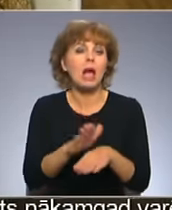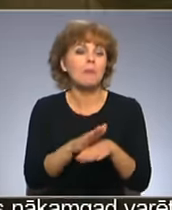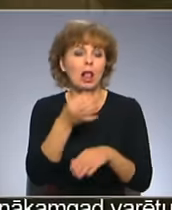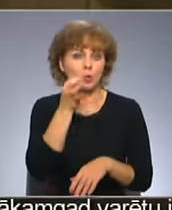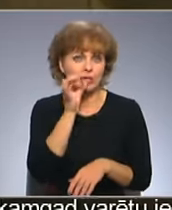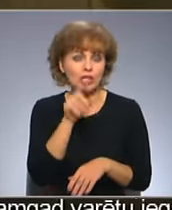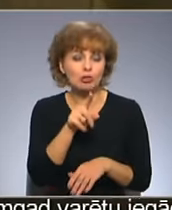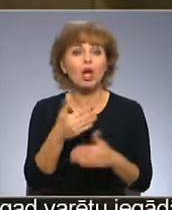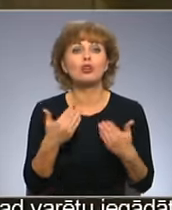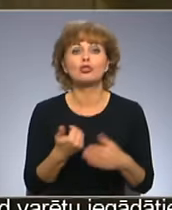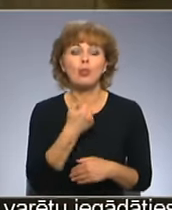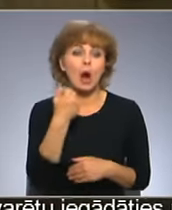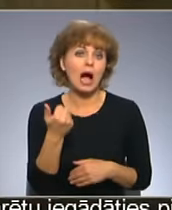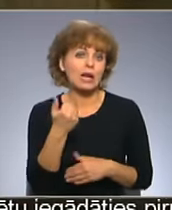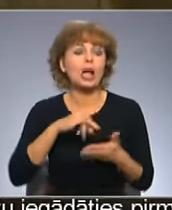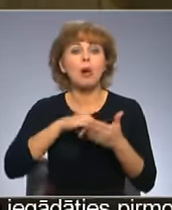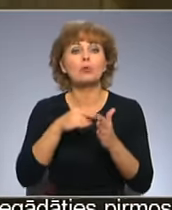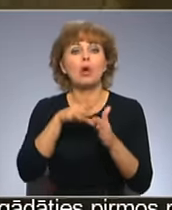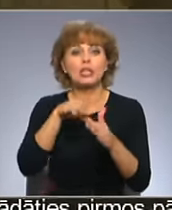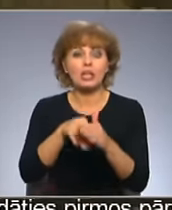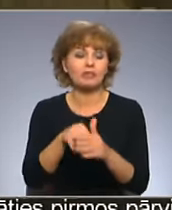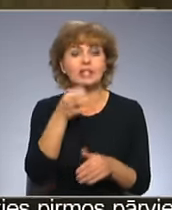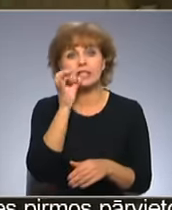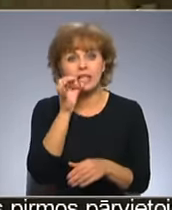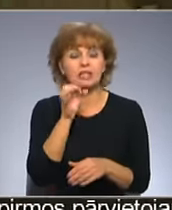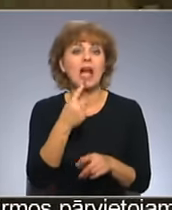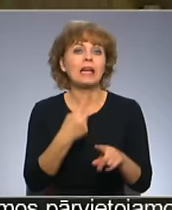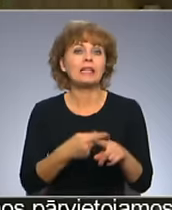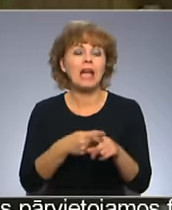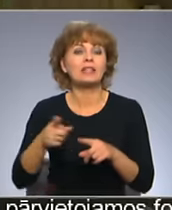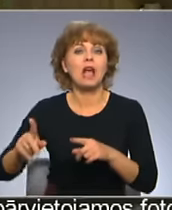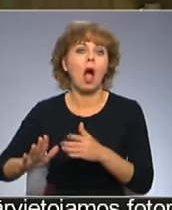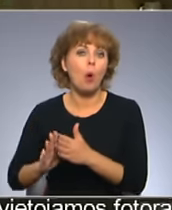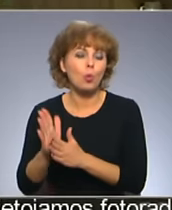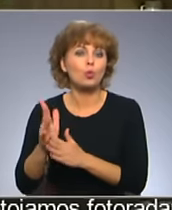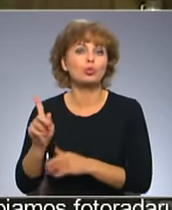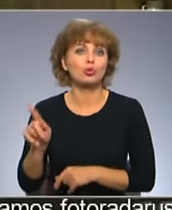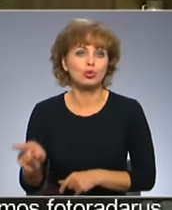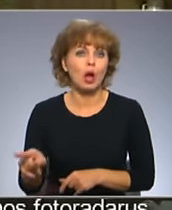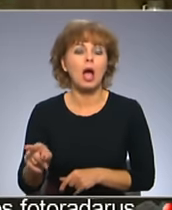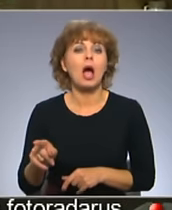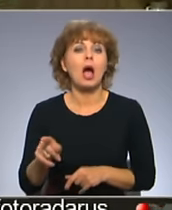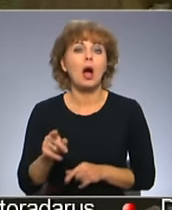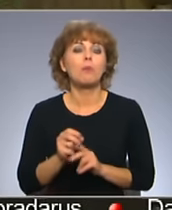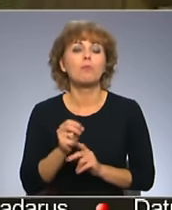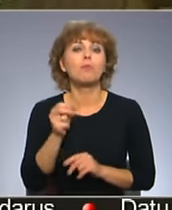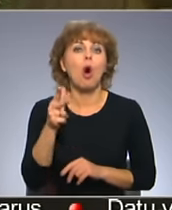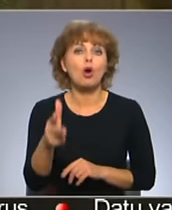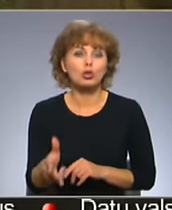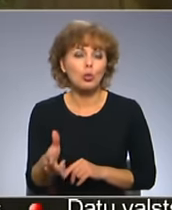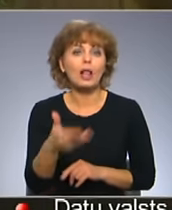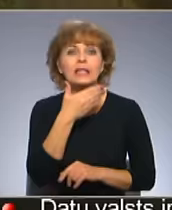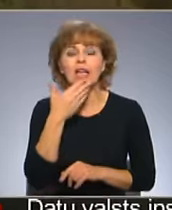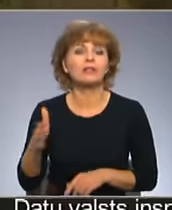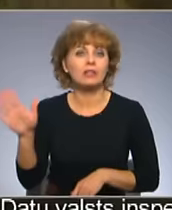zīriņus. Šogad arī šī projekta ietvarot šie zīriņi ir gan Grieķijai augši, gan Portugāla augši, arī Dienvidu